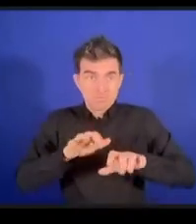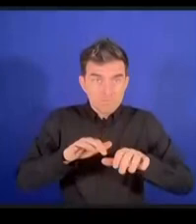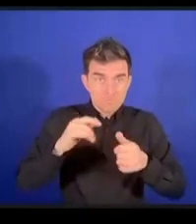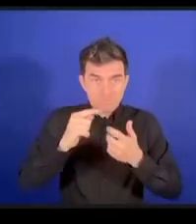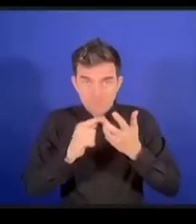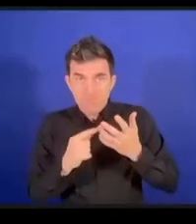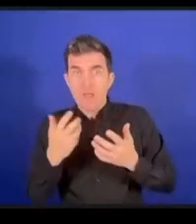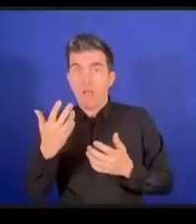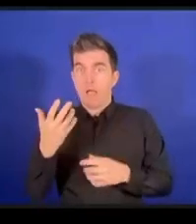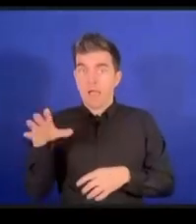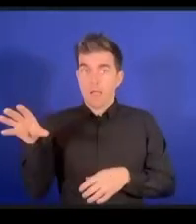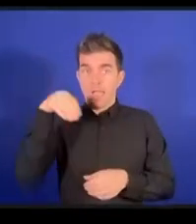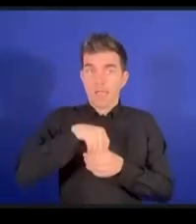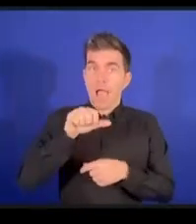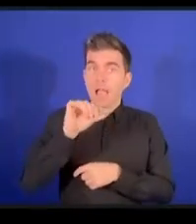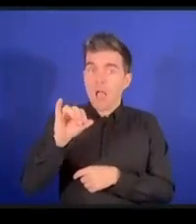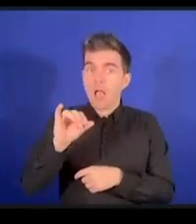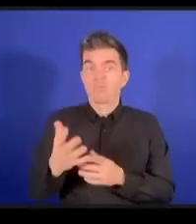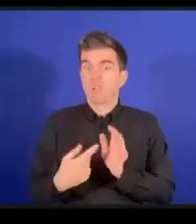パターンを